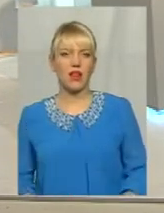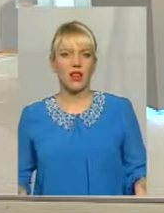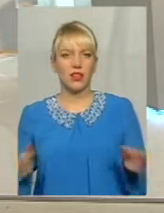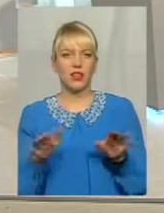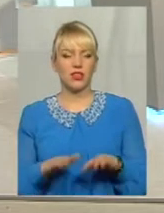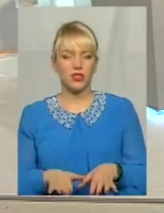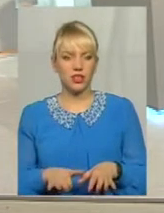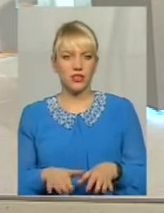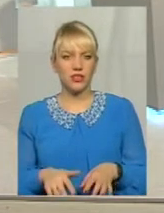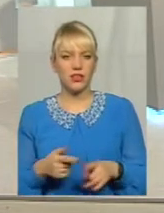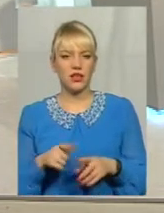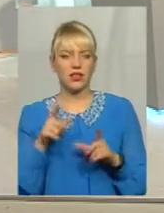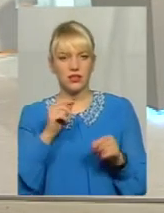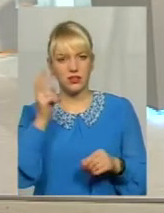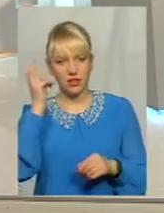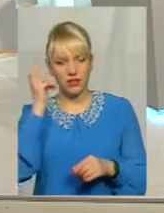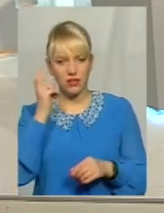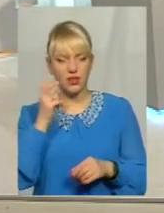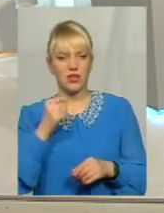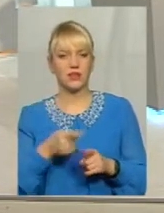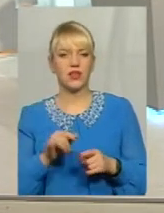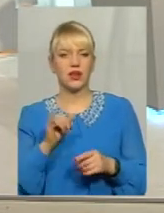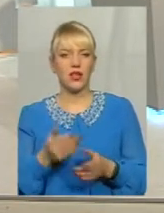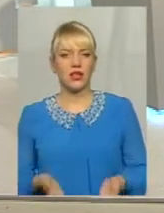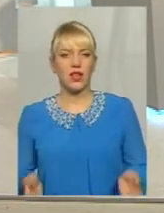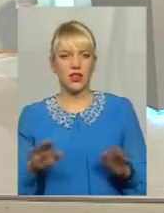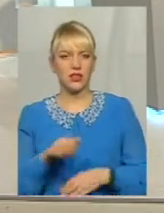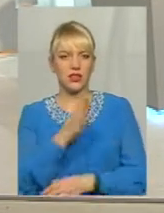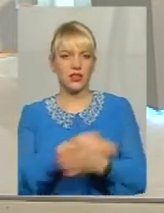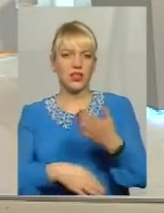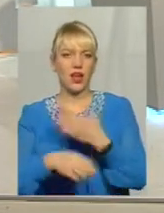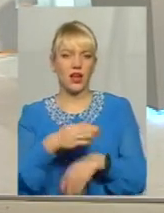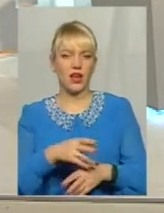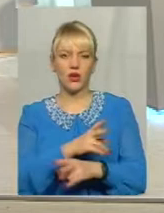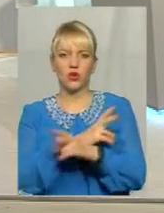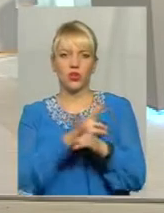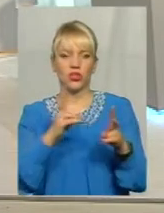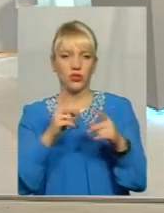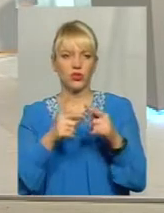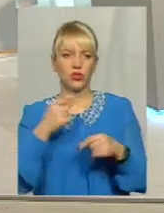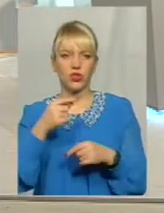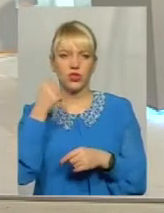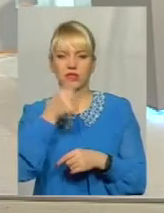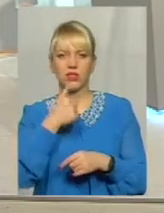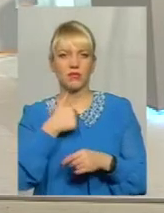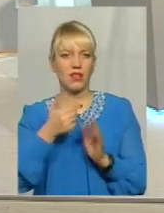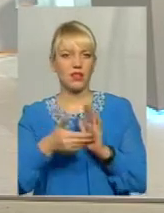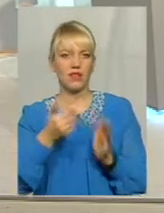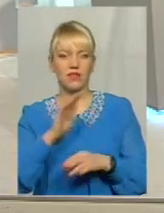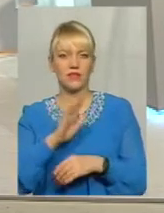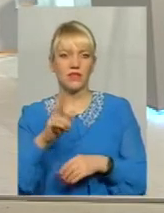в Київ Писала я на спектрами Я осталася калікою Ніхто через рік не визвав мене І на